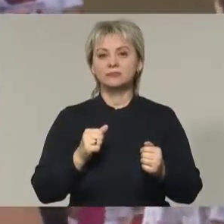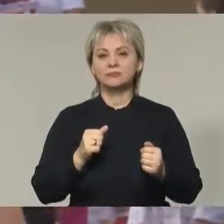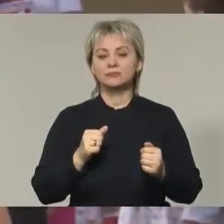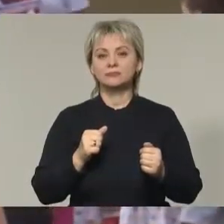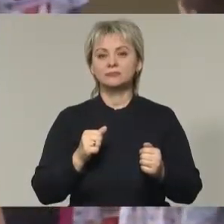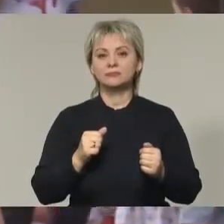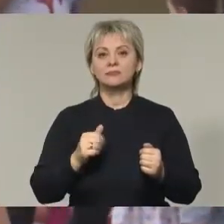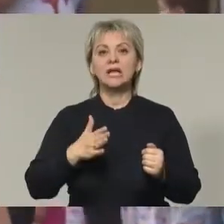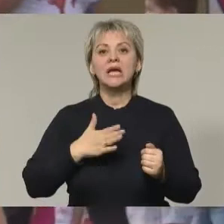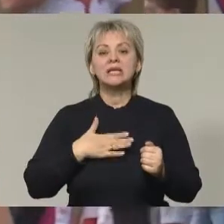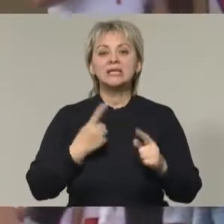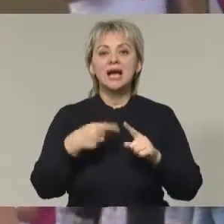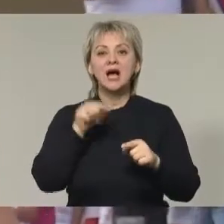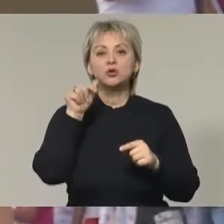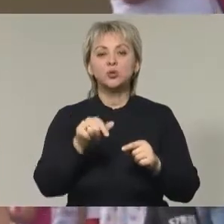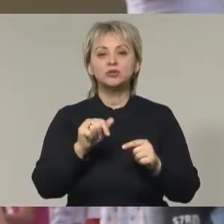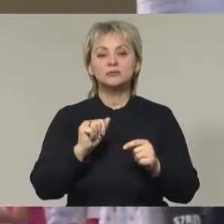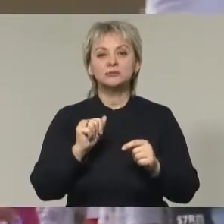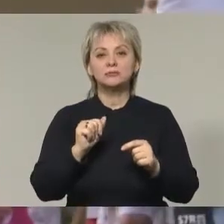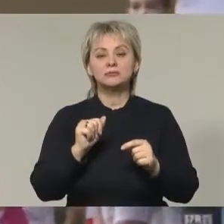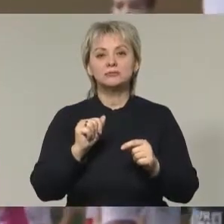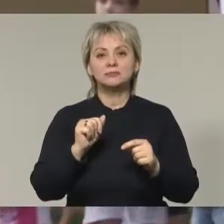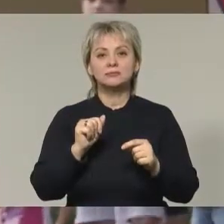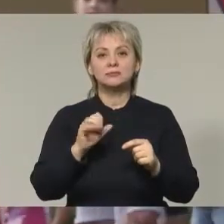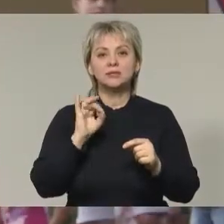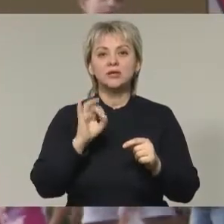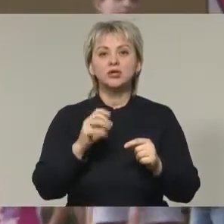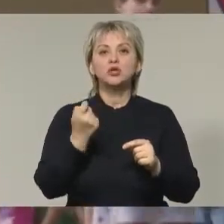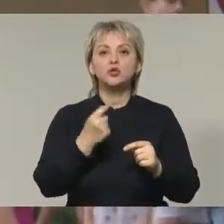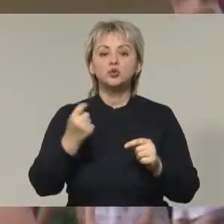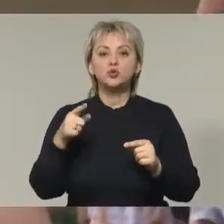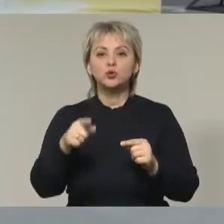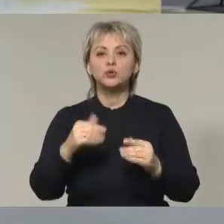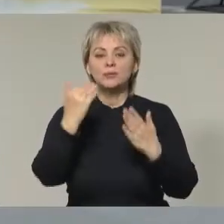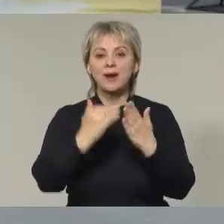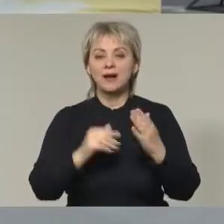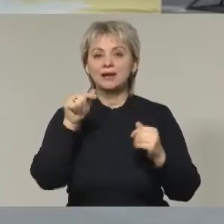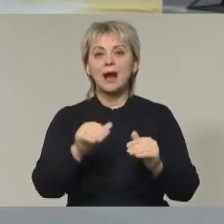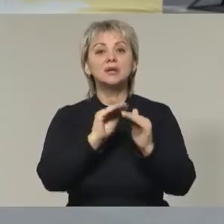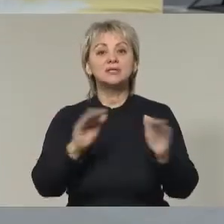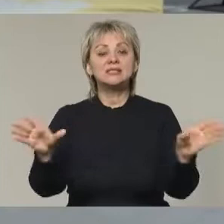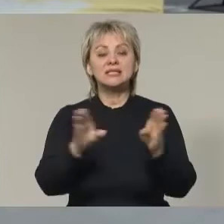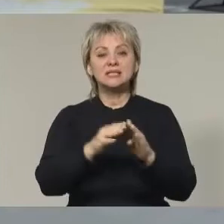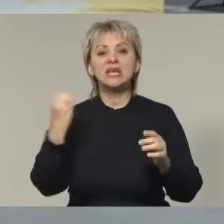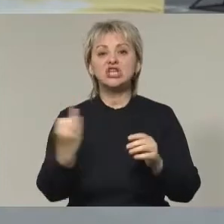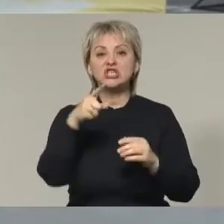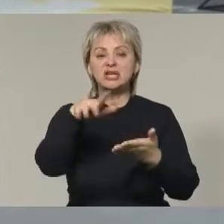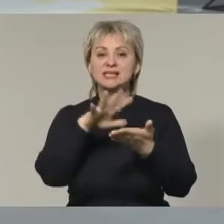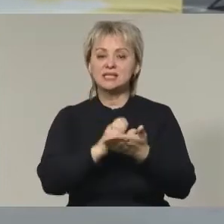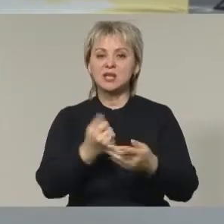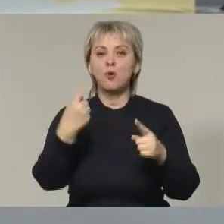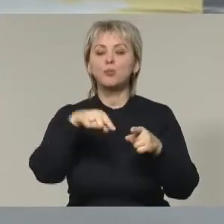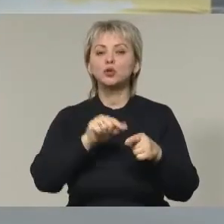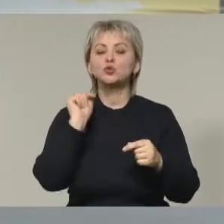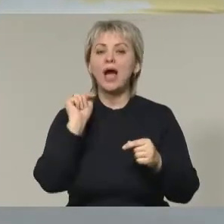«Я научусь этим ходом в школу и чуть-чуть в программу». «С детьми интереснее заниматься, потому